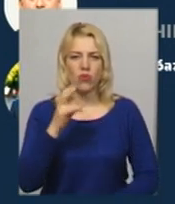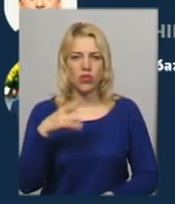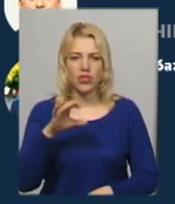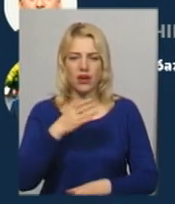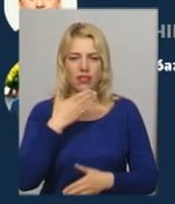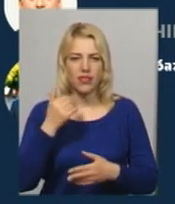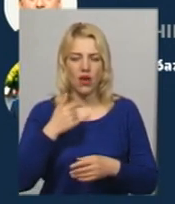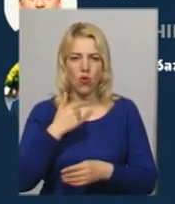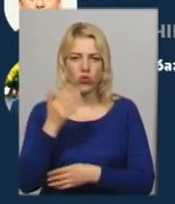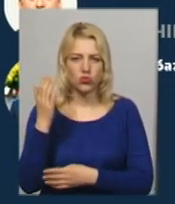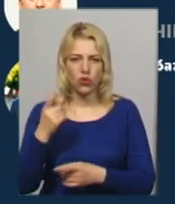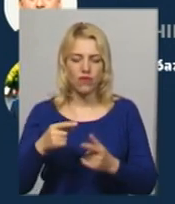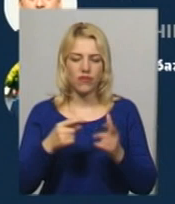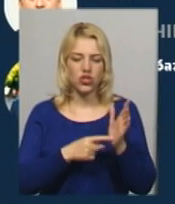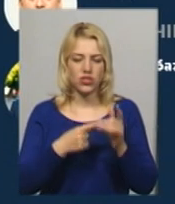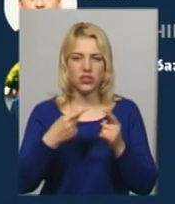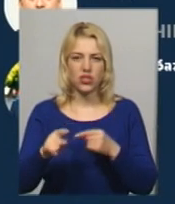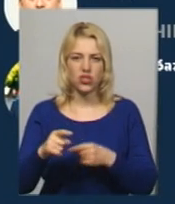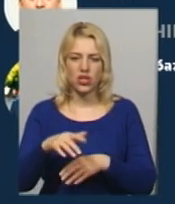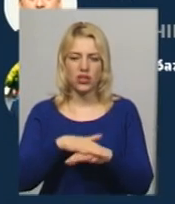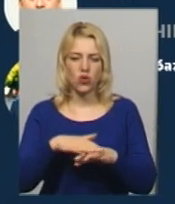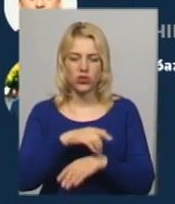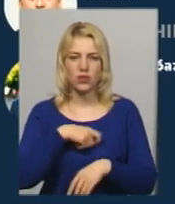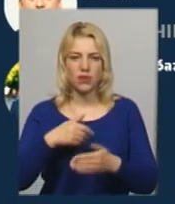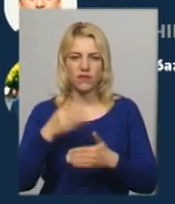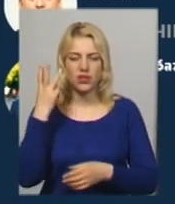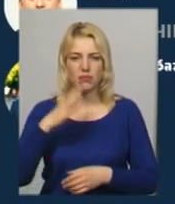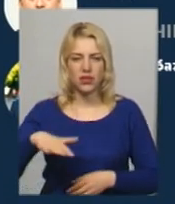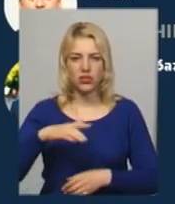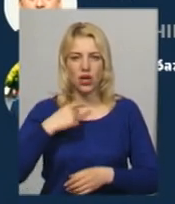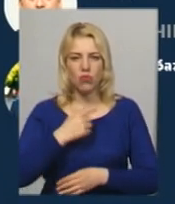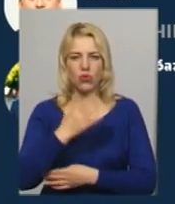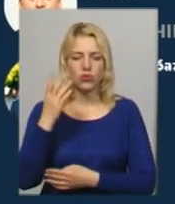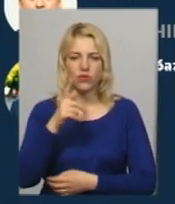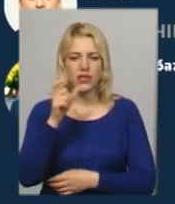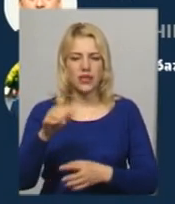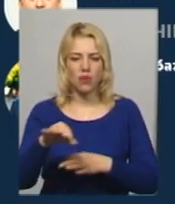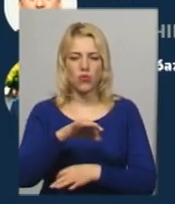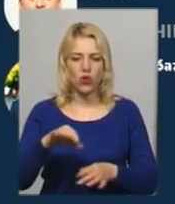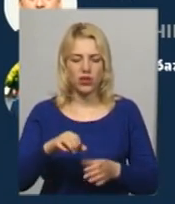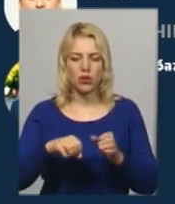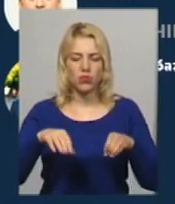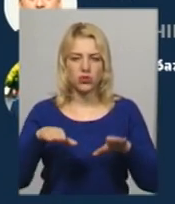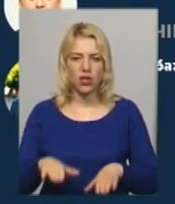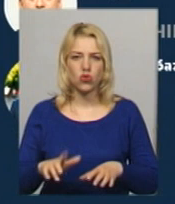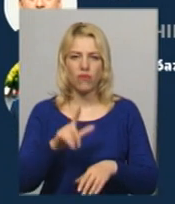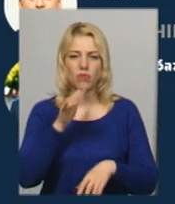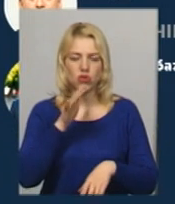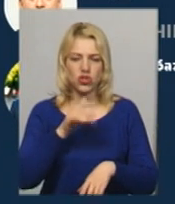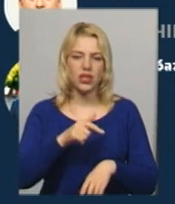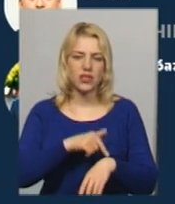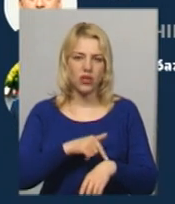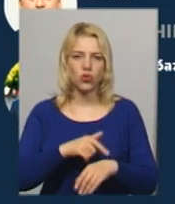не голосував. Шість інших народних депутатів від Хмельниччини проголосували за проєкт постанови про дату, час та місце проведення